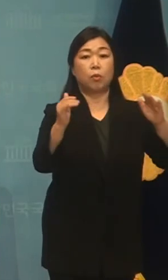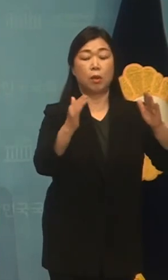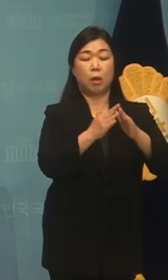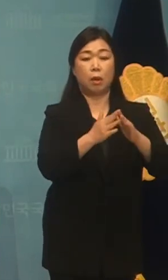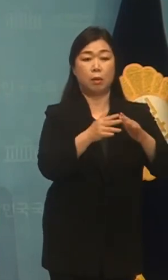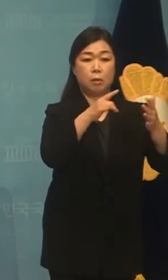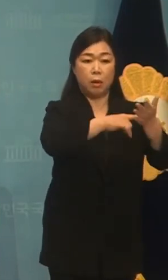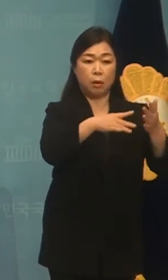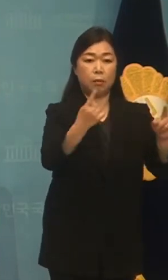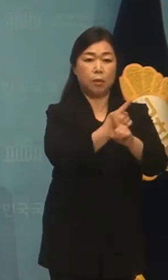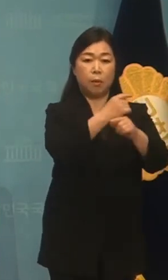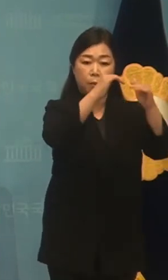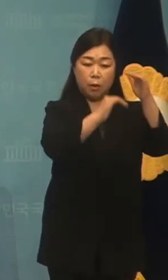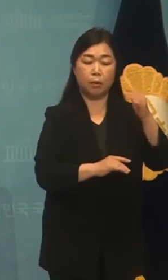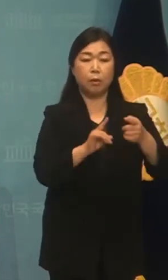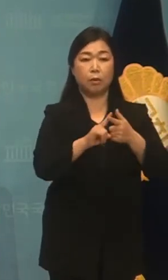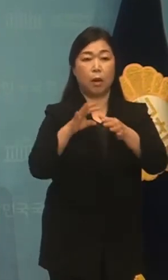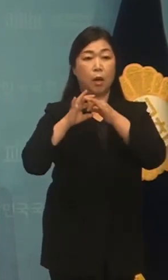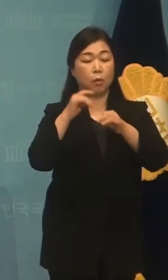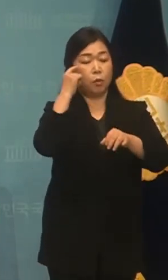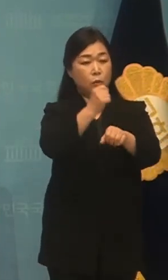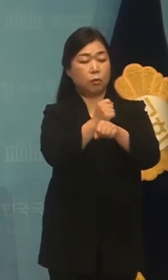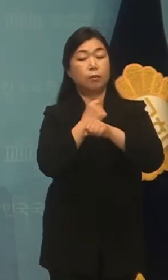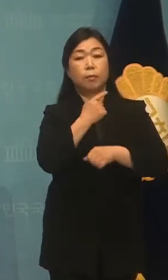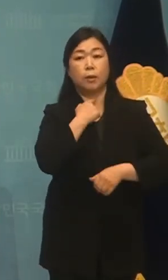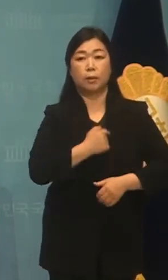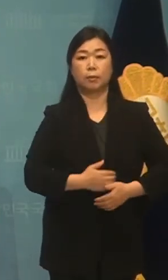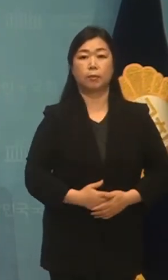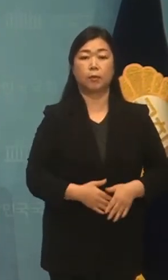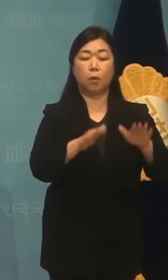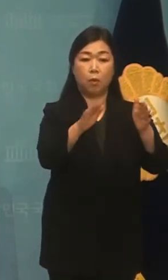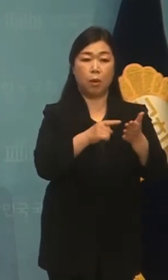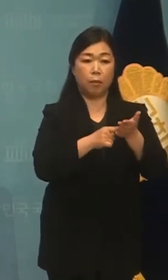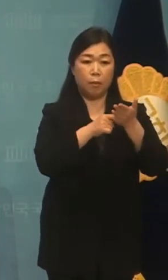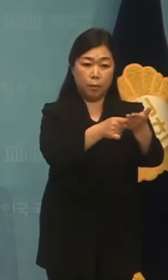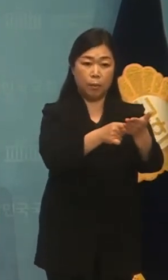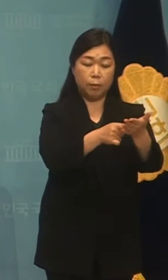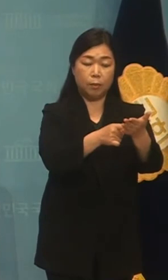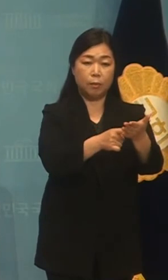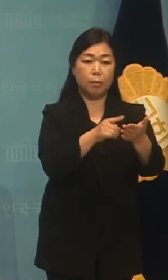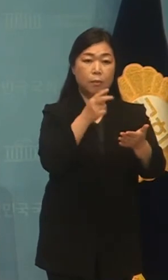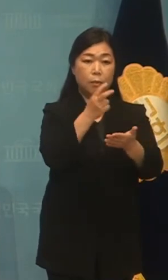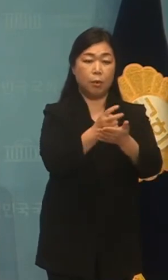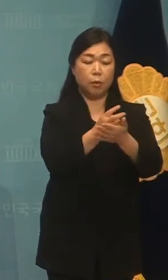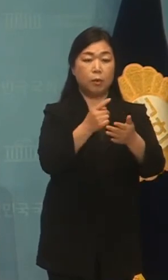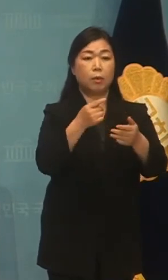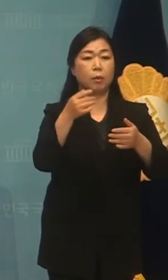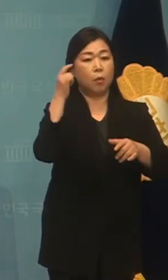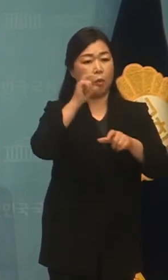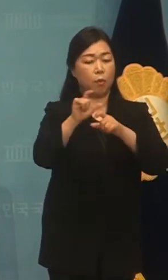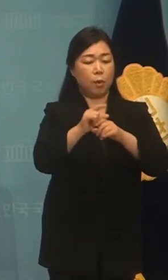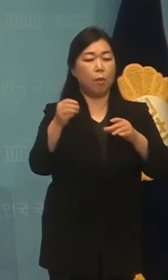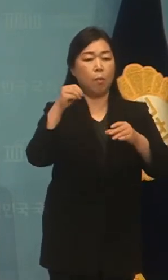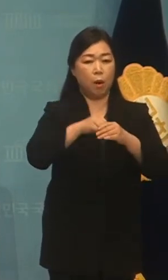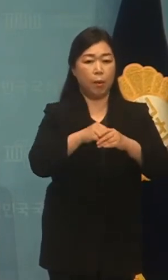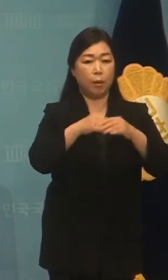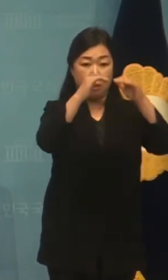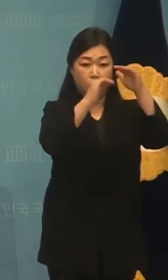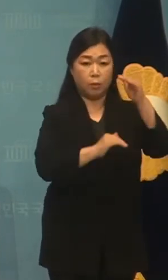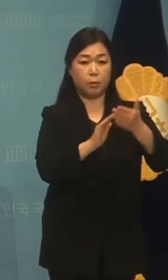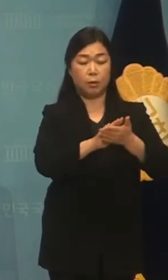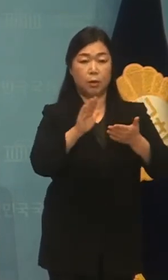방안에 대해서 꾸준하게 연구를 해봤습니다. 오늘 발휘한 범위라는 이러한 범위를 담은 결과물입니다.